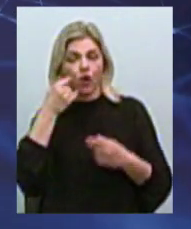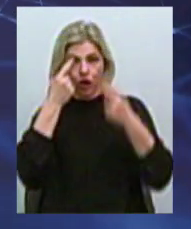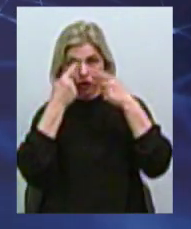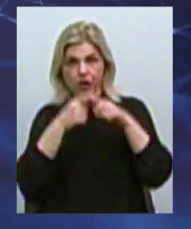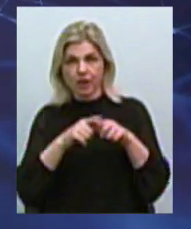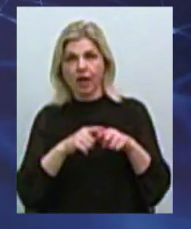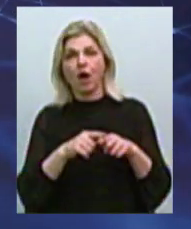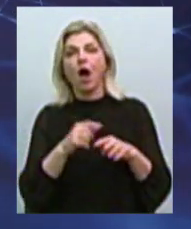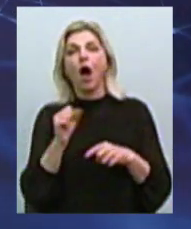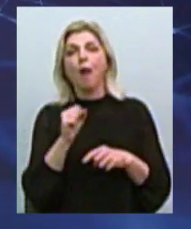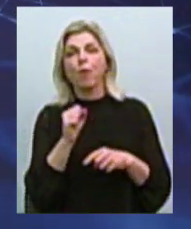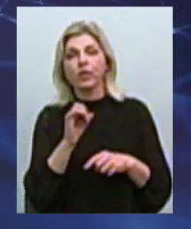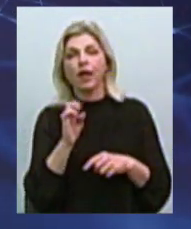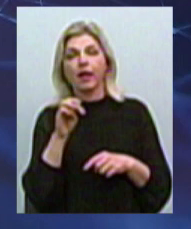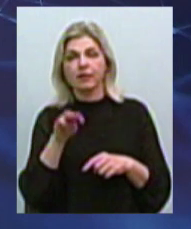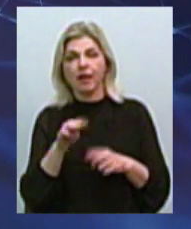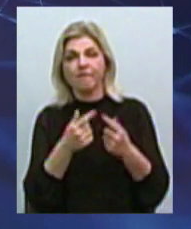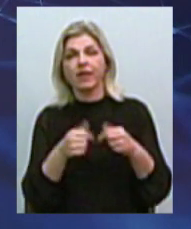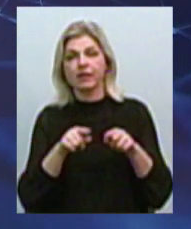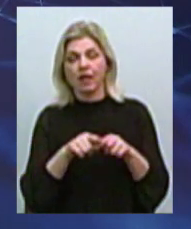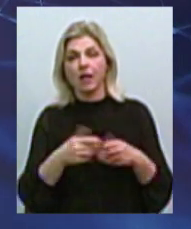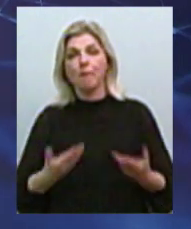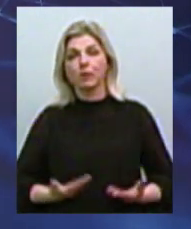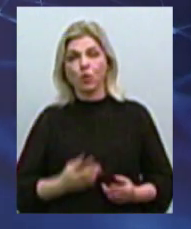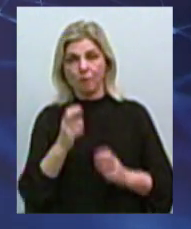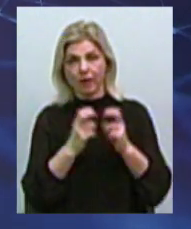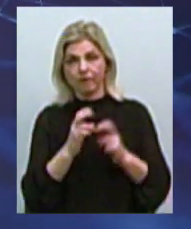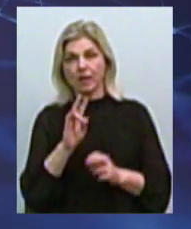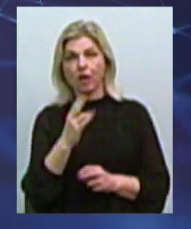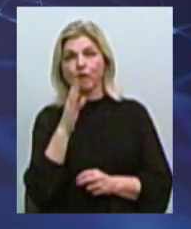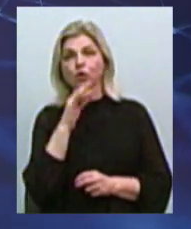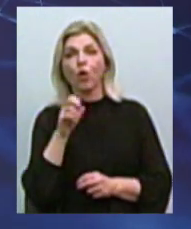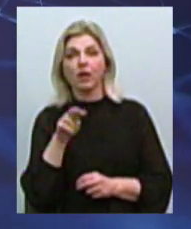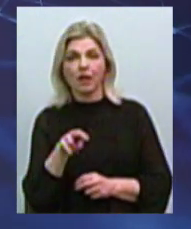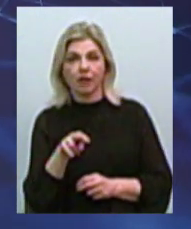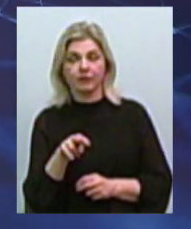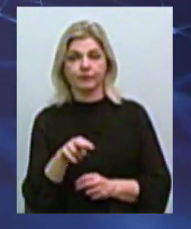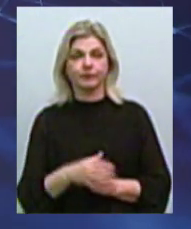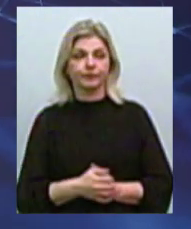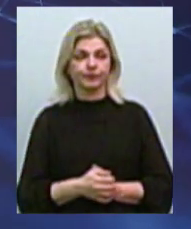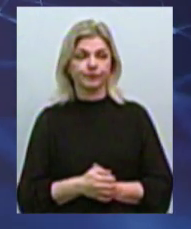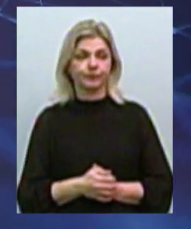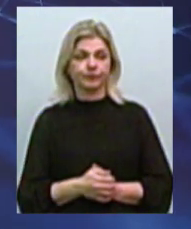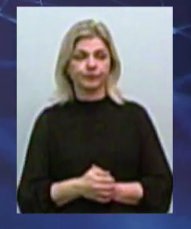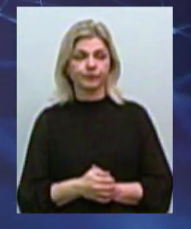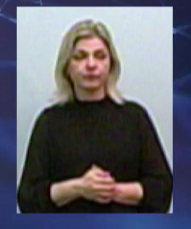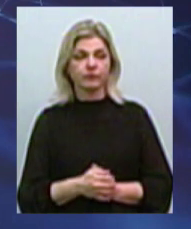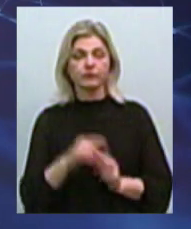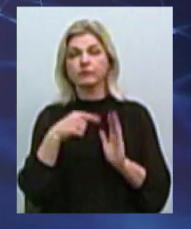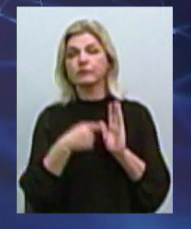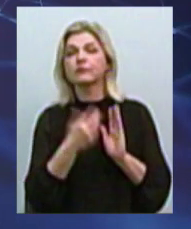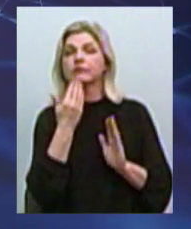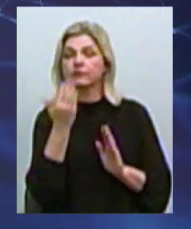абонентського відділу міського комунального підприємства «Миколаївводоканал» Світланою Жерід. І поставили її